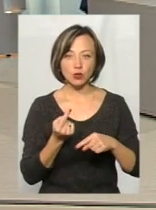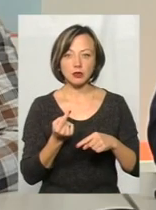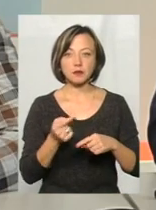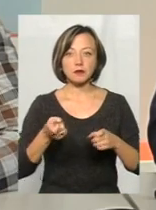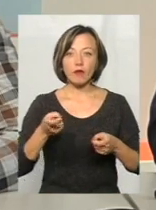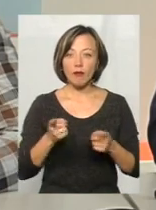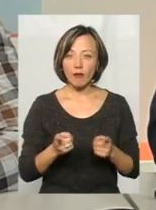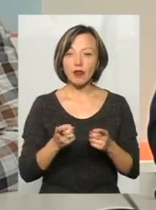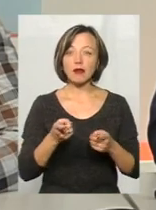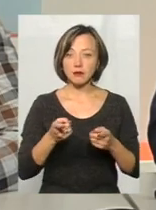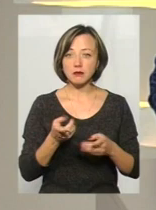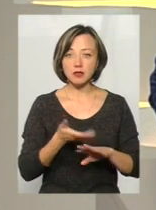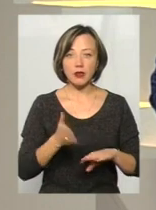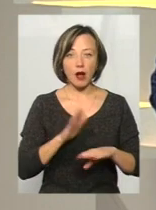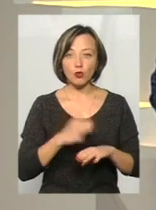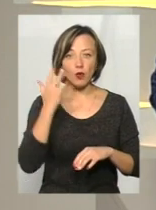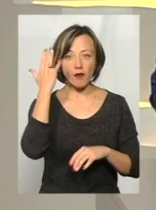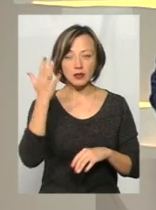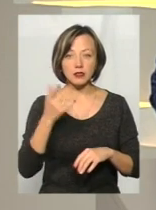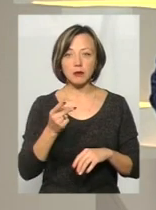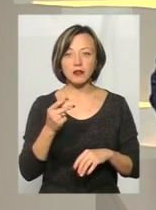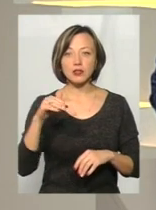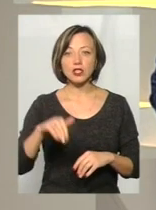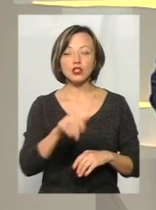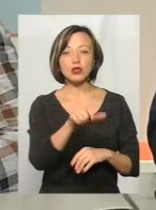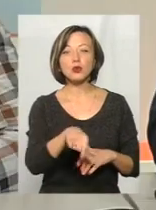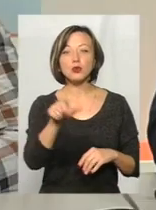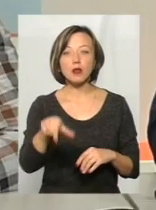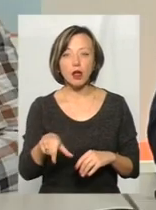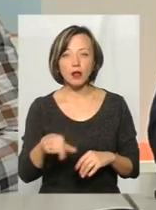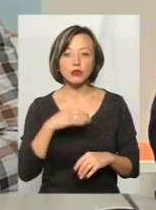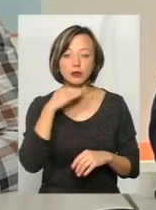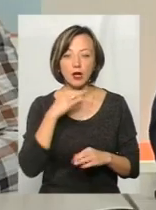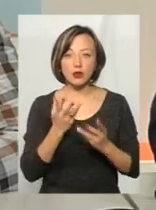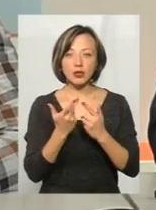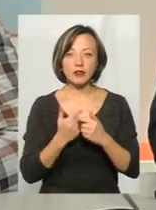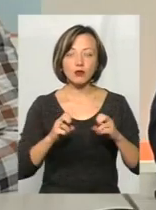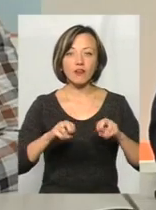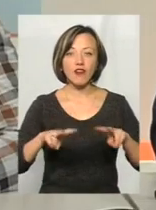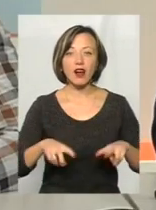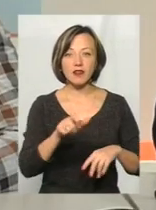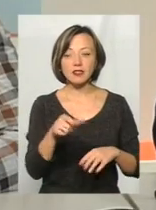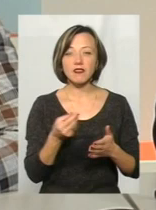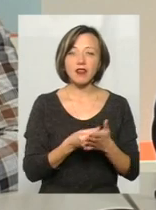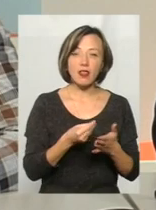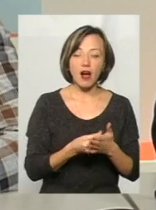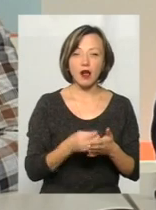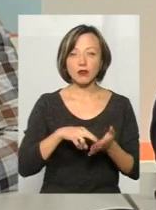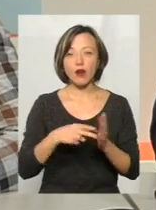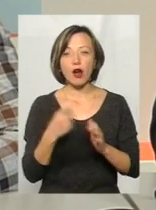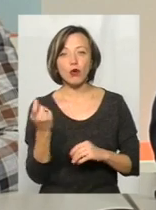насправді мені дійсно складно уявити на півтори тисячі людей достатню кількість фахівців фінансових,